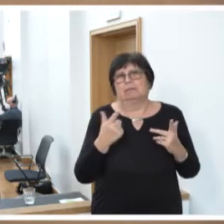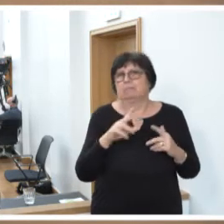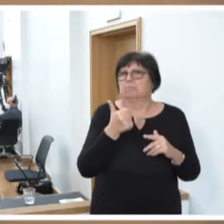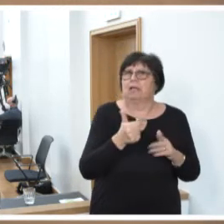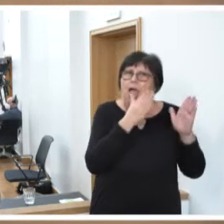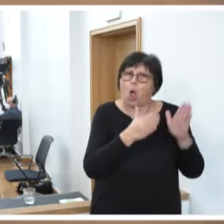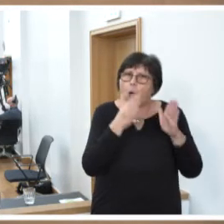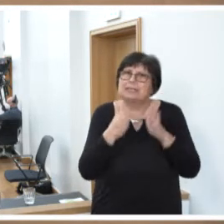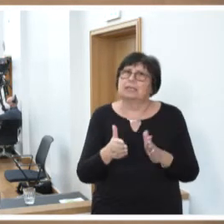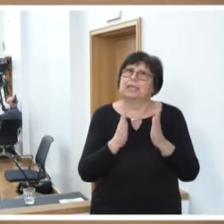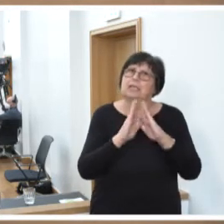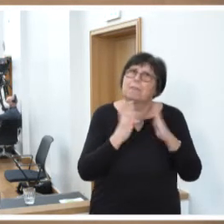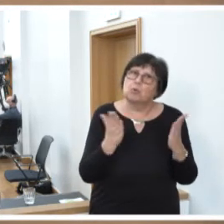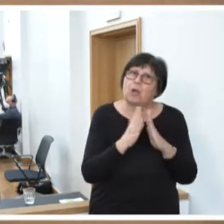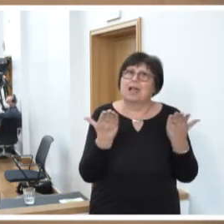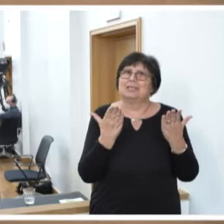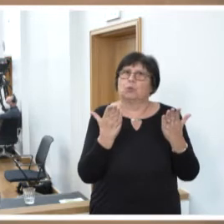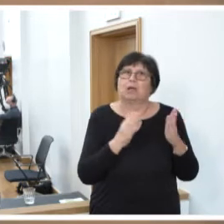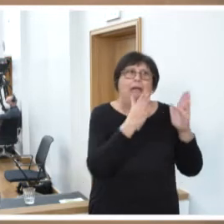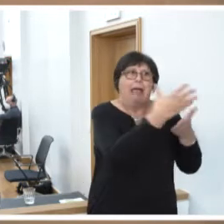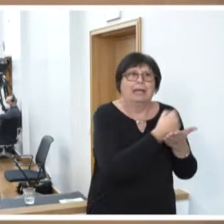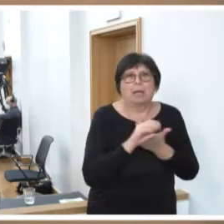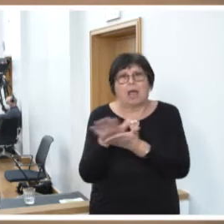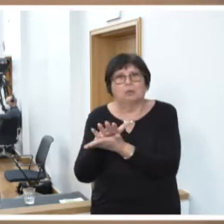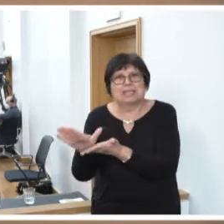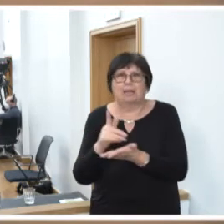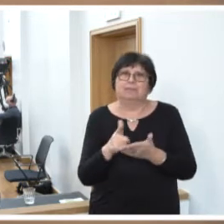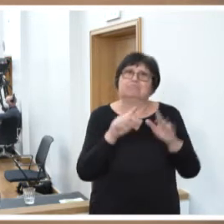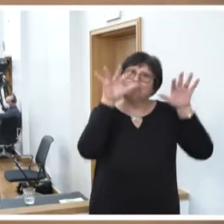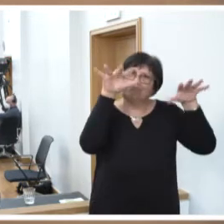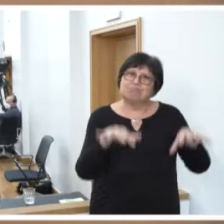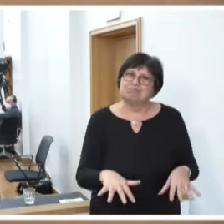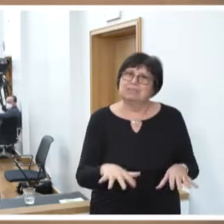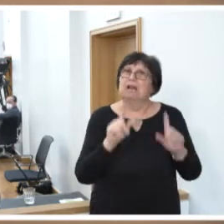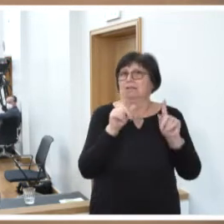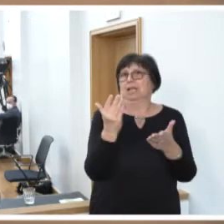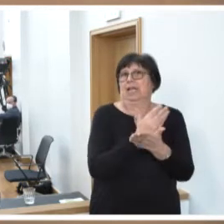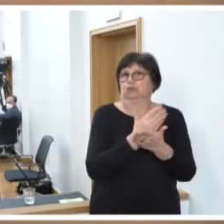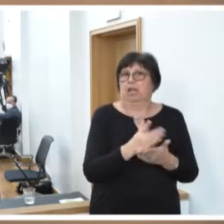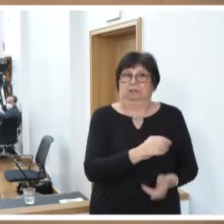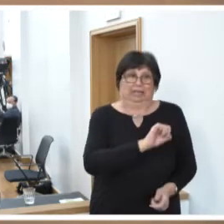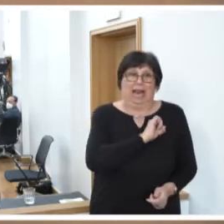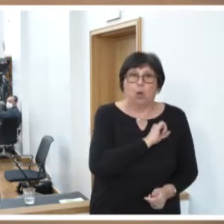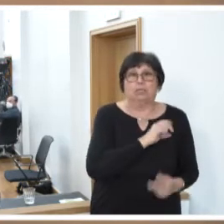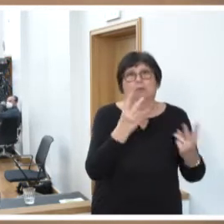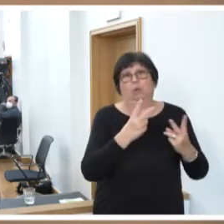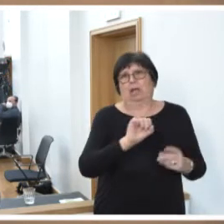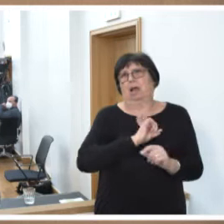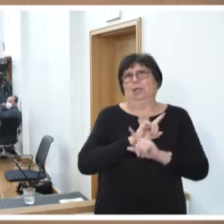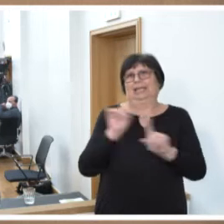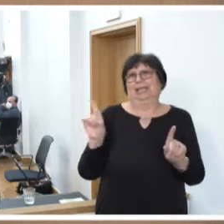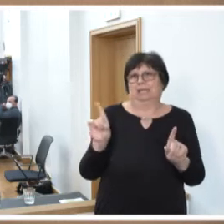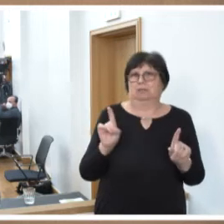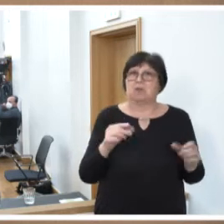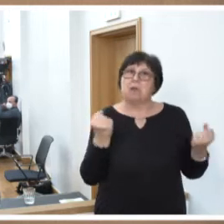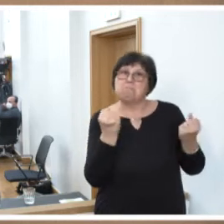ordentlichen Buchhaltung aktiver und passiver aufzulisten und dann zu entscheiden, lohnt sich das oder lohnt sich das nicht, machen